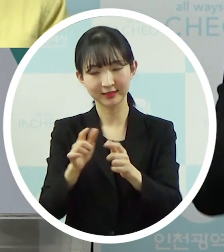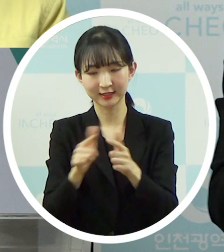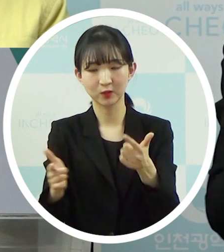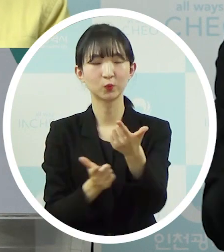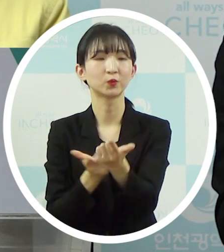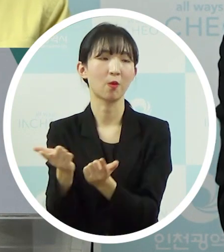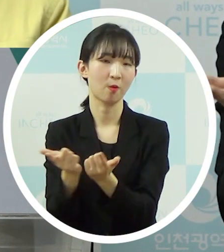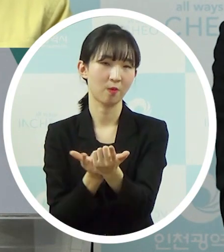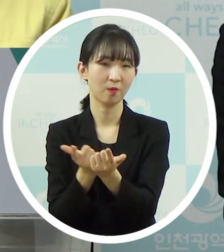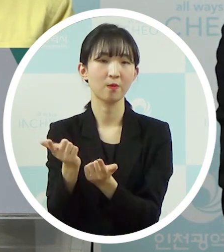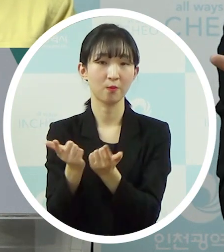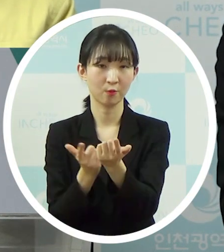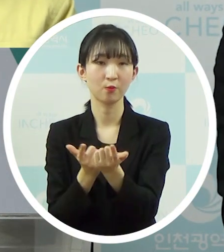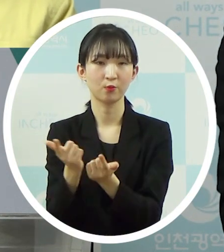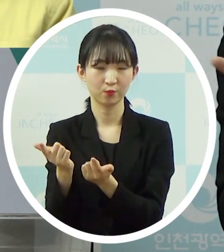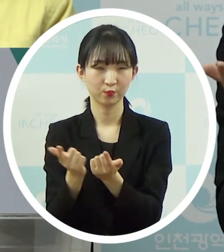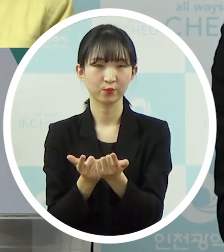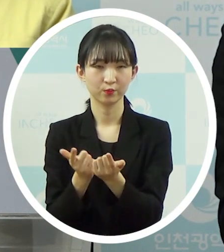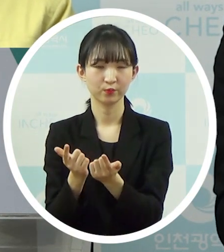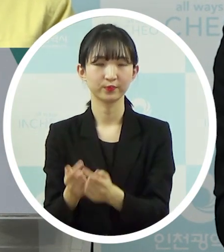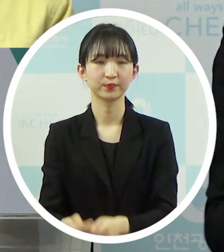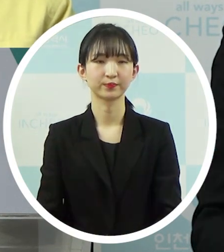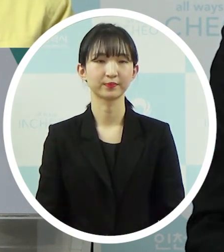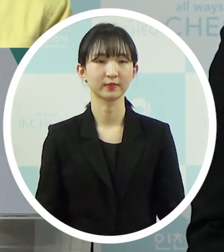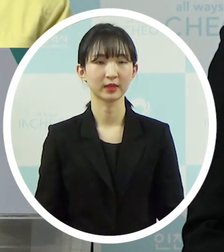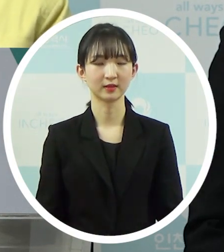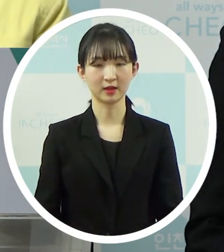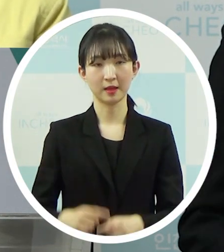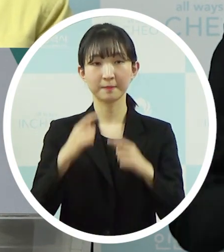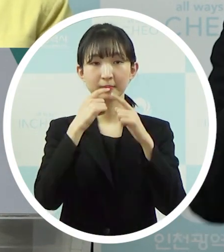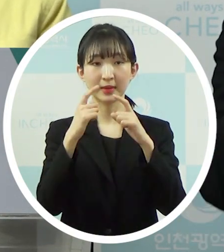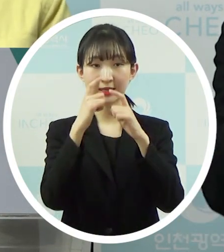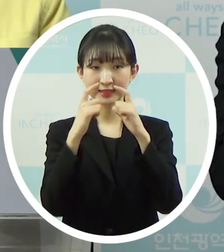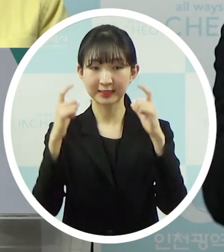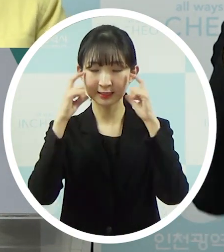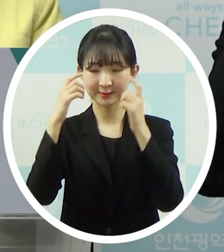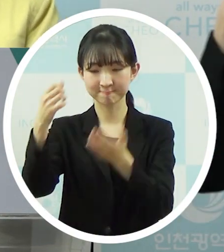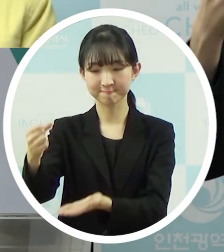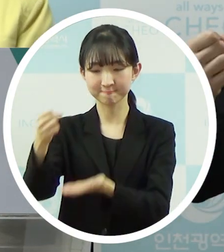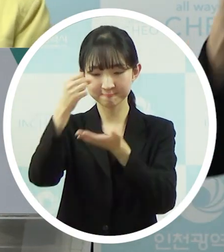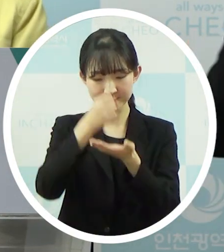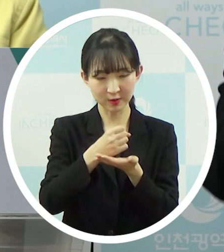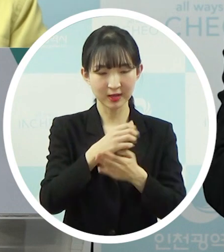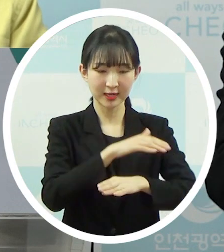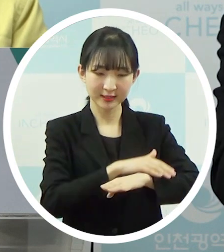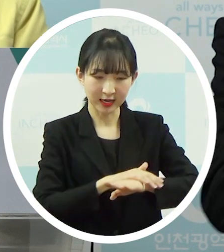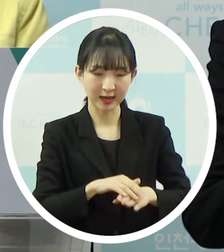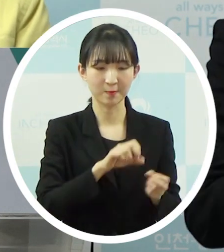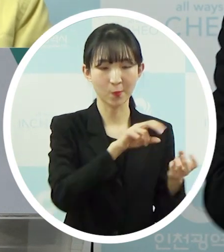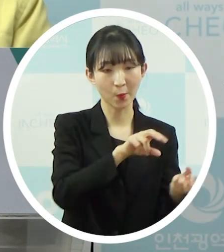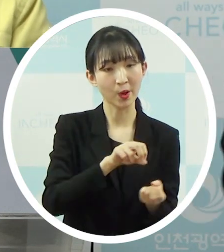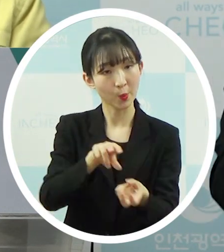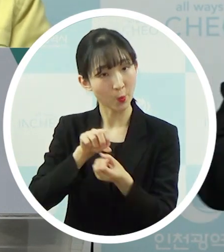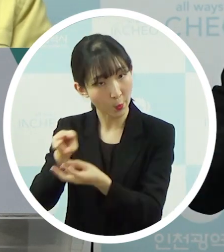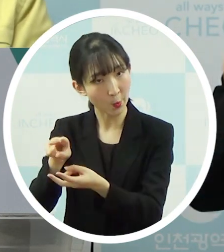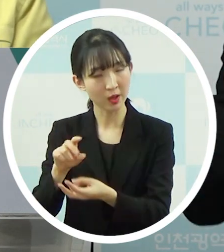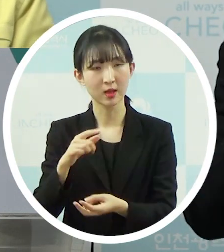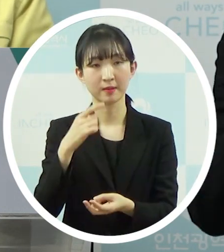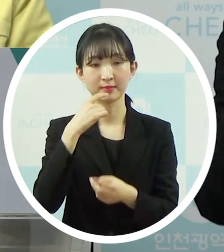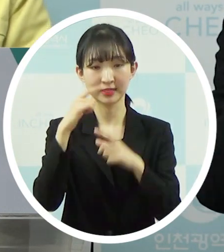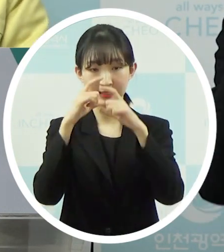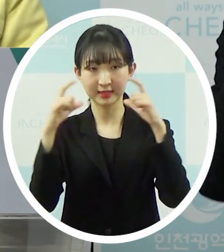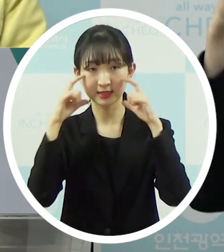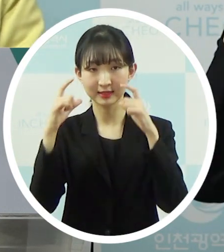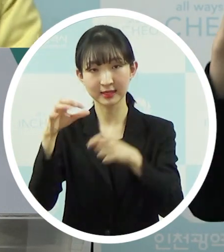해서 지금 확보된 물량이 좀 효율적으로 쓰일 수 있도록 또 어떤 부분에서 이제 확보가 되면 그거를